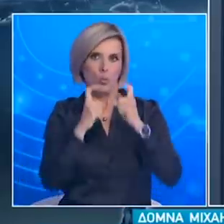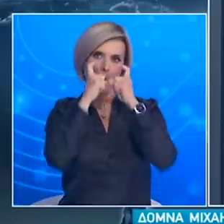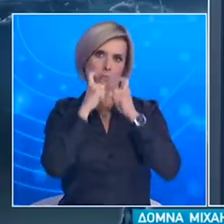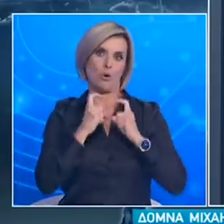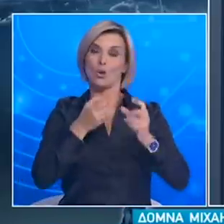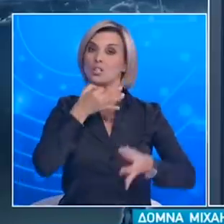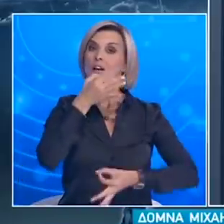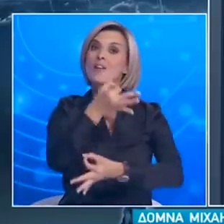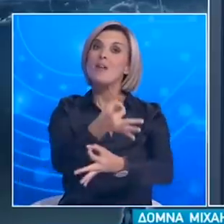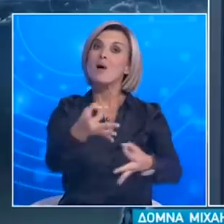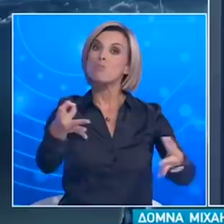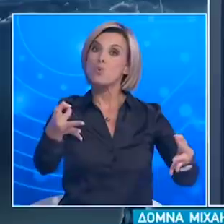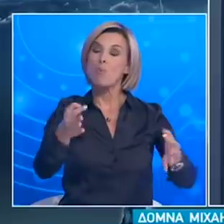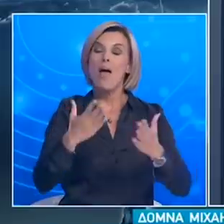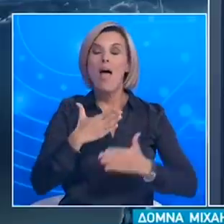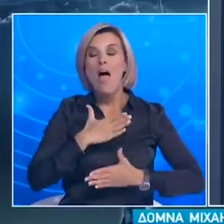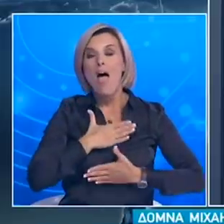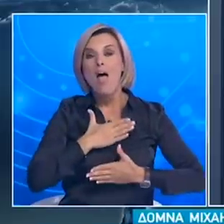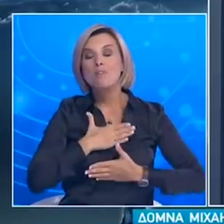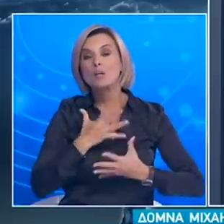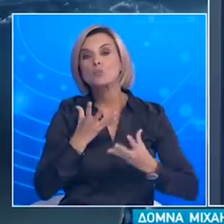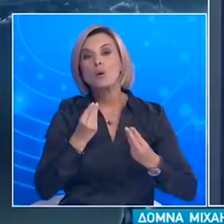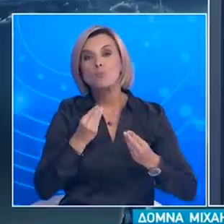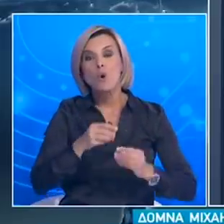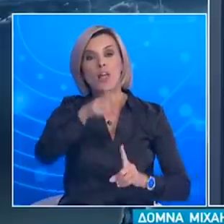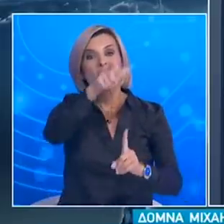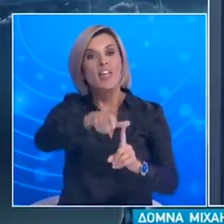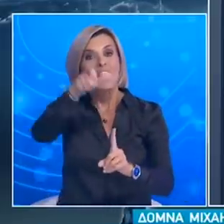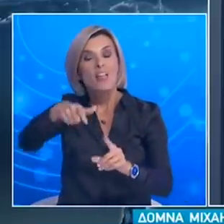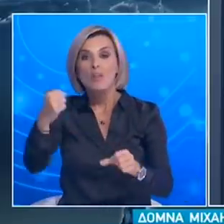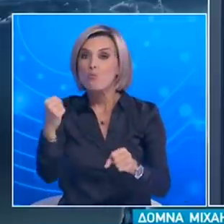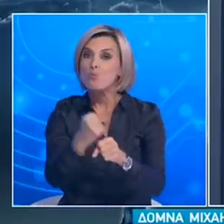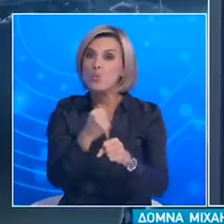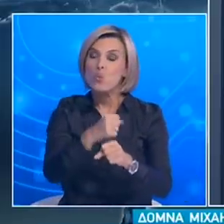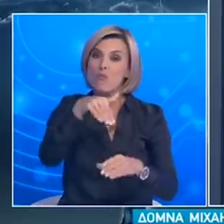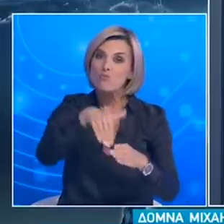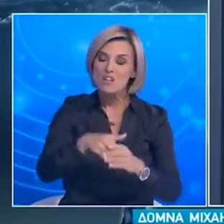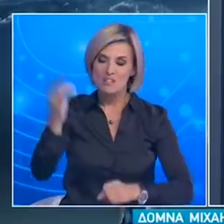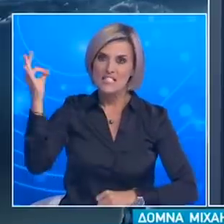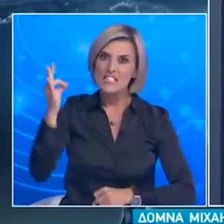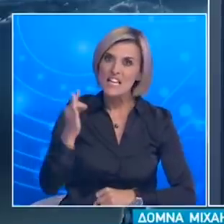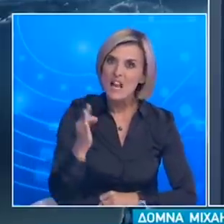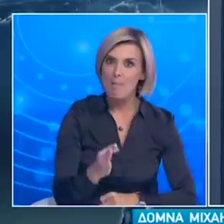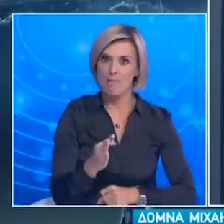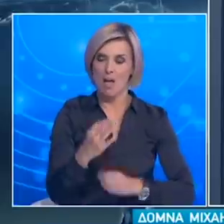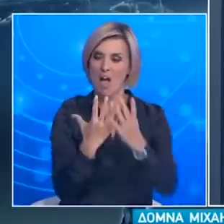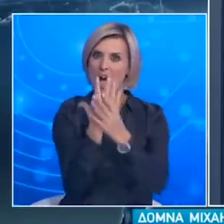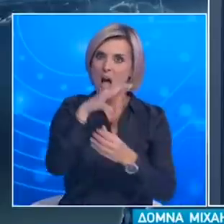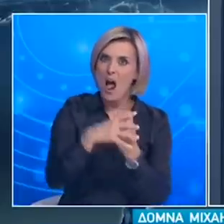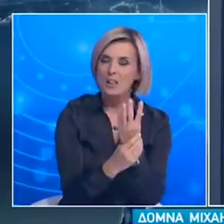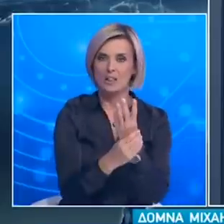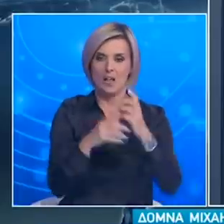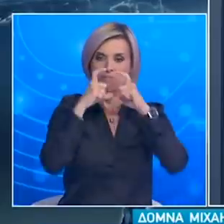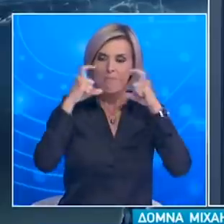ευχαριστώ τους εργαζομένους των τομών αυτών για την συνέπειά τους στην εφαρμογή των μέτρων και συνολικά για την προστασία που